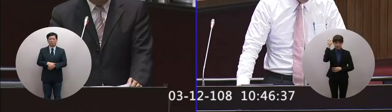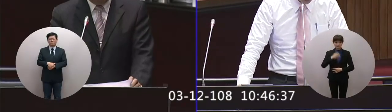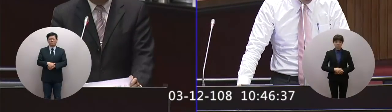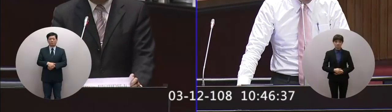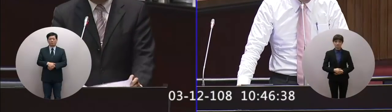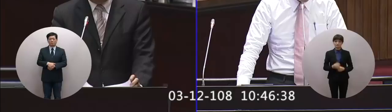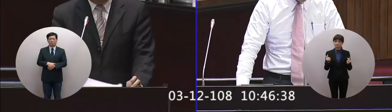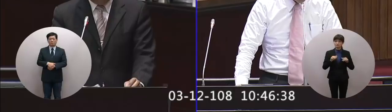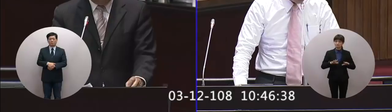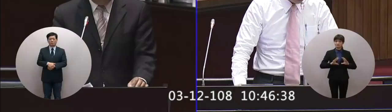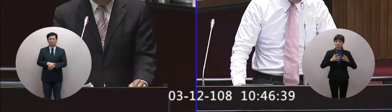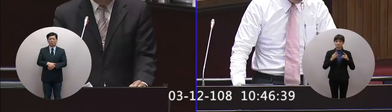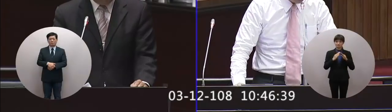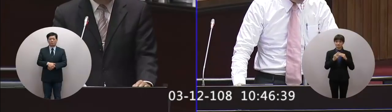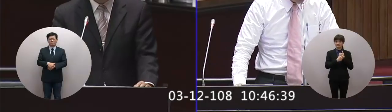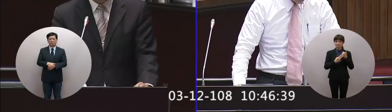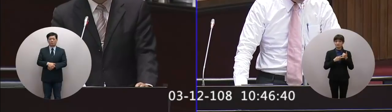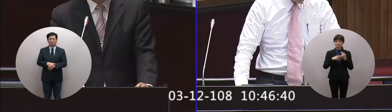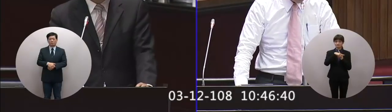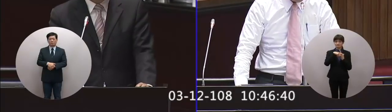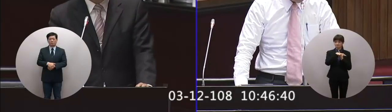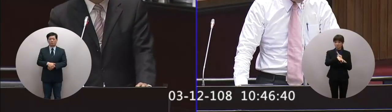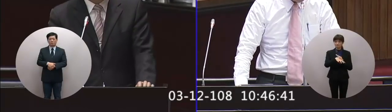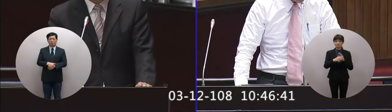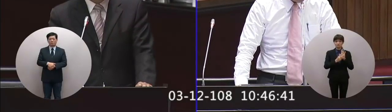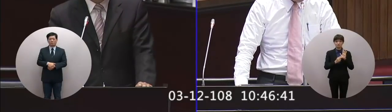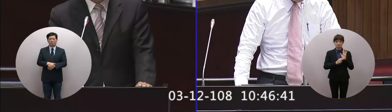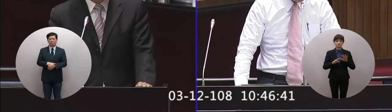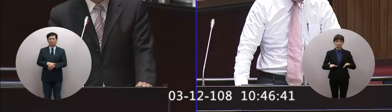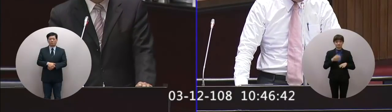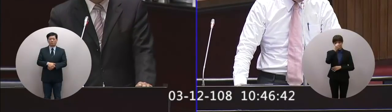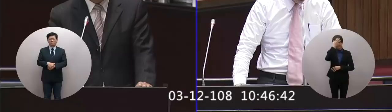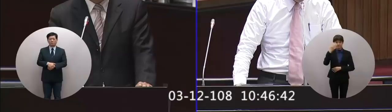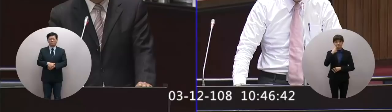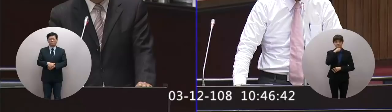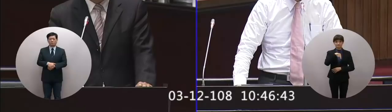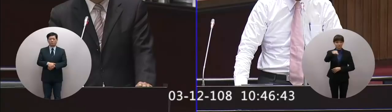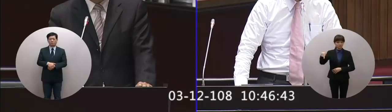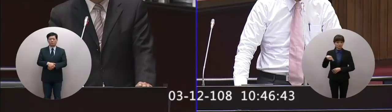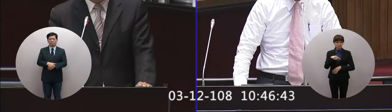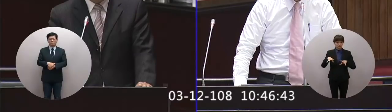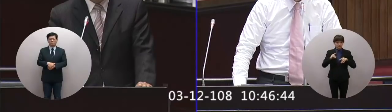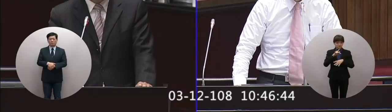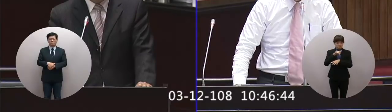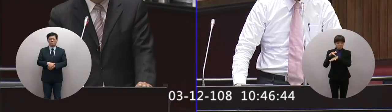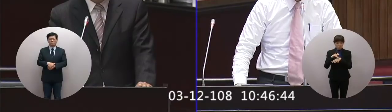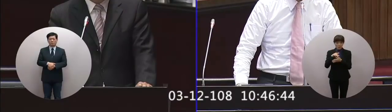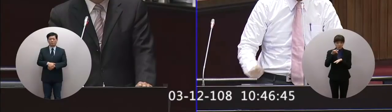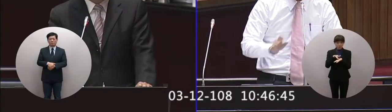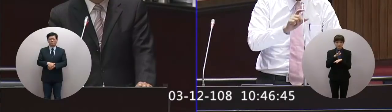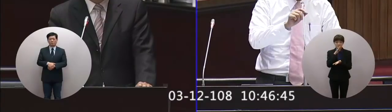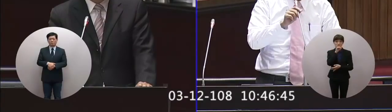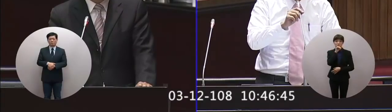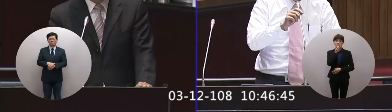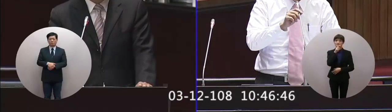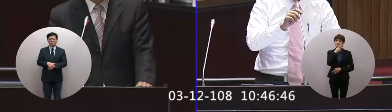包括我們國家衛生研究院他就說我們現在台灣青少年使用毒品首次喔是十二歲半十